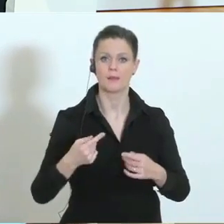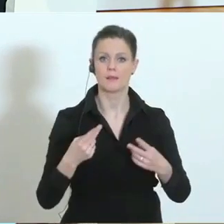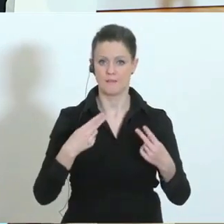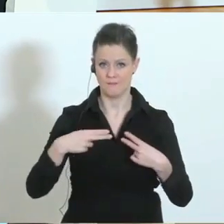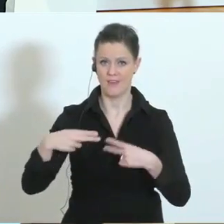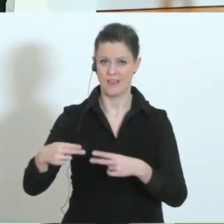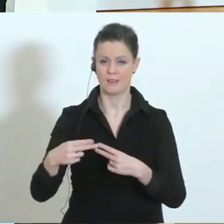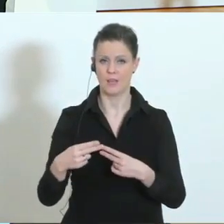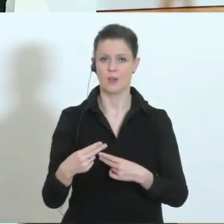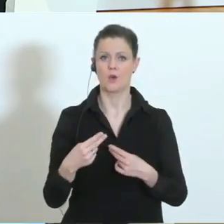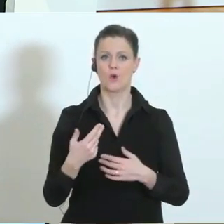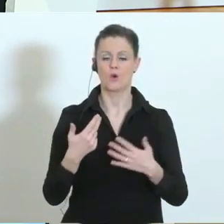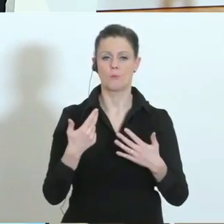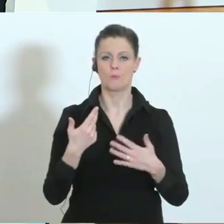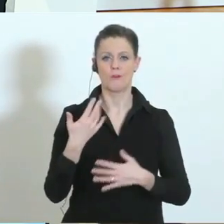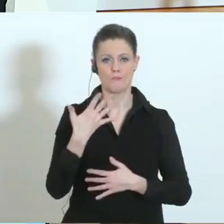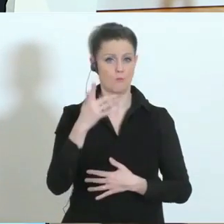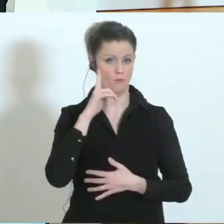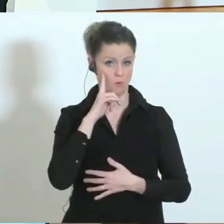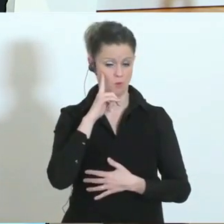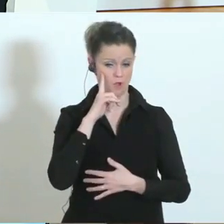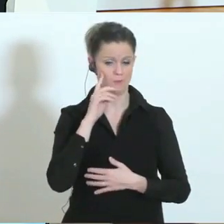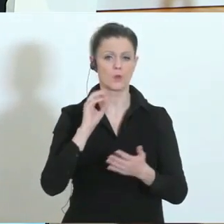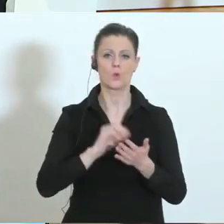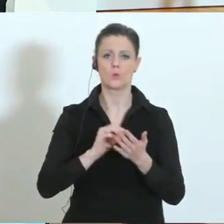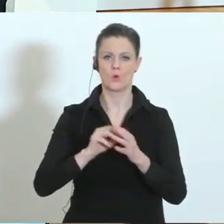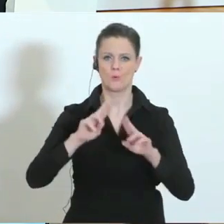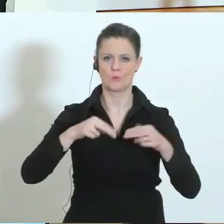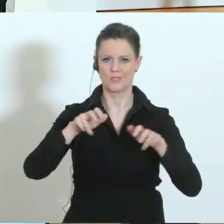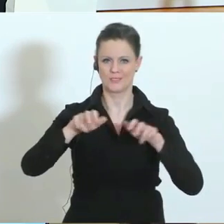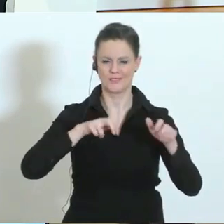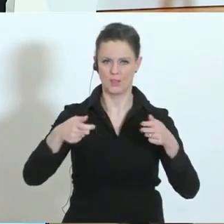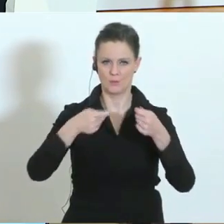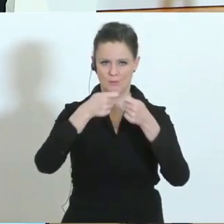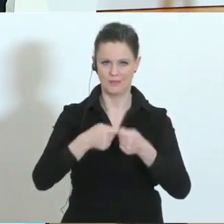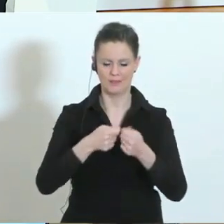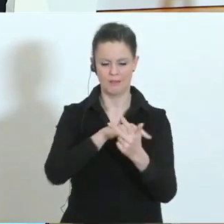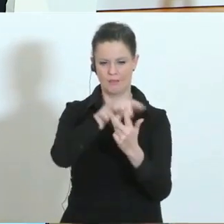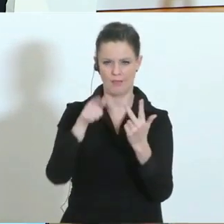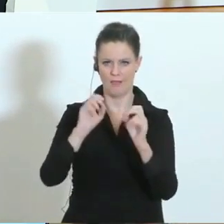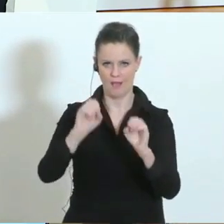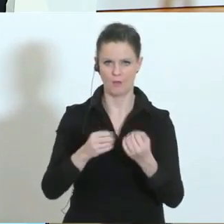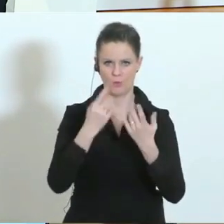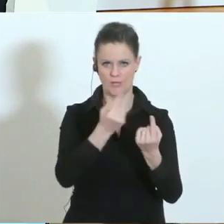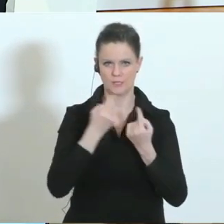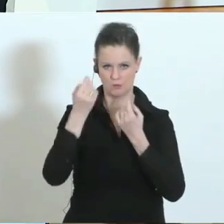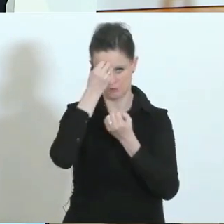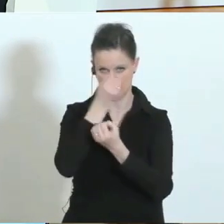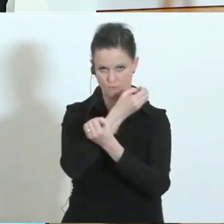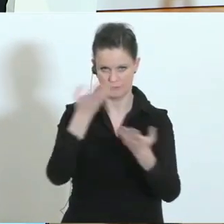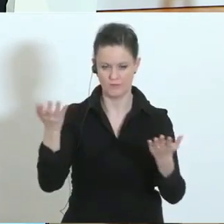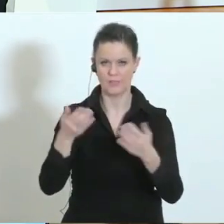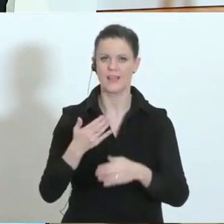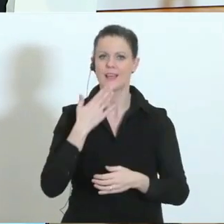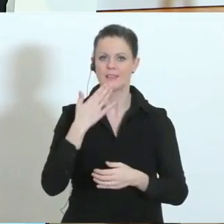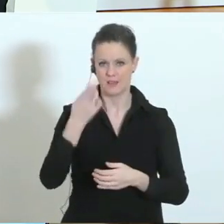Uhr mit drei weiteren Mitgliedern der Bundesregierung, auch mit einem Überblick über die aktuelle Situation. Vielen Dank und danke dem